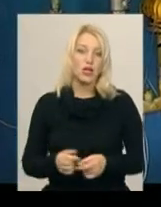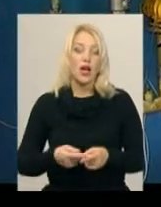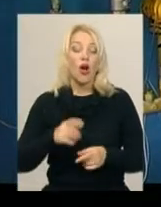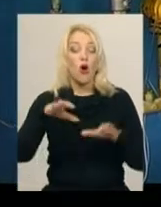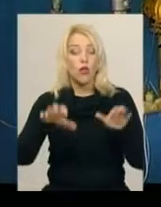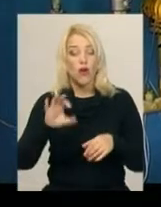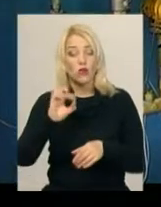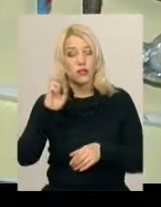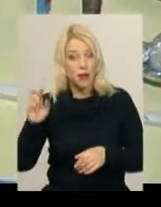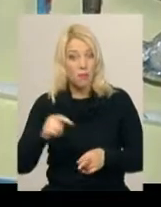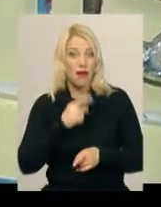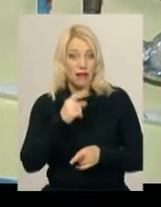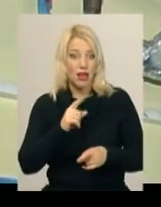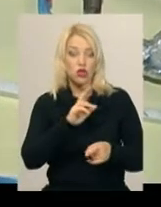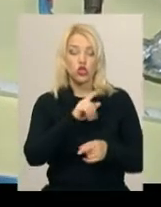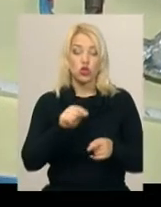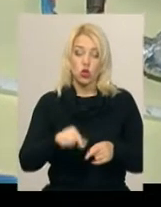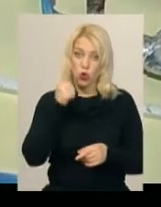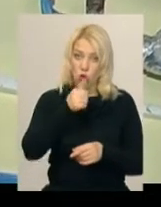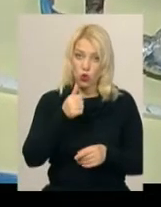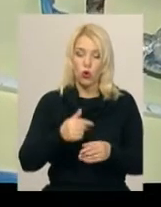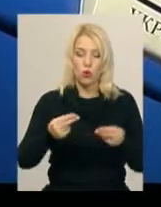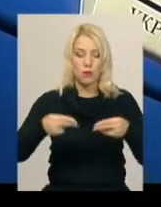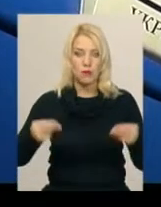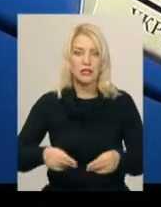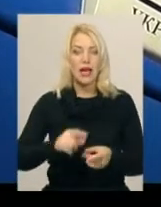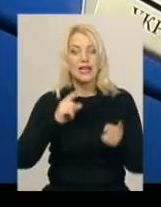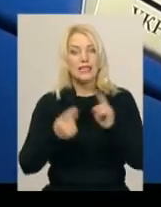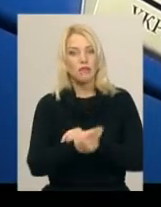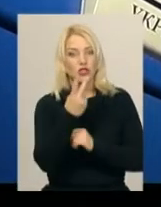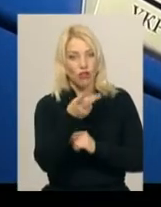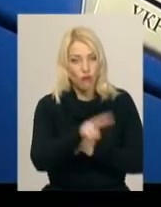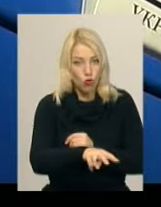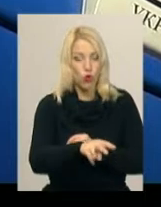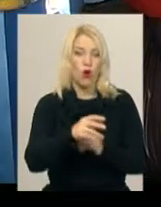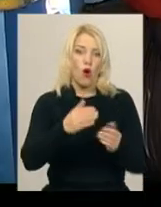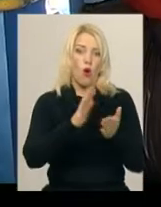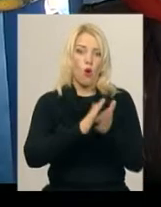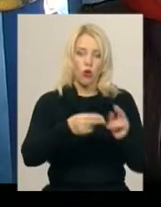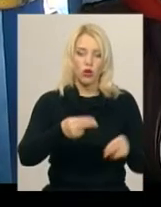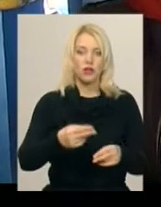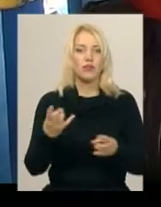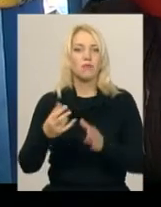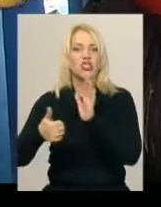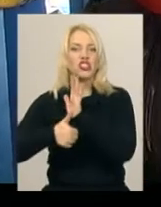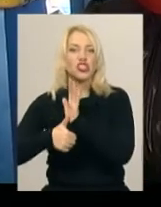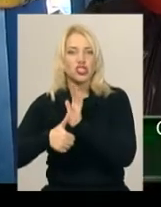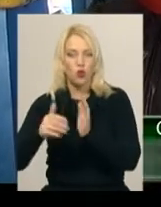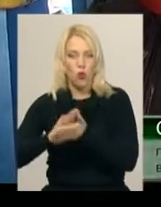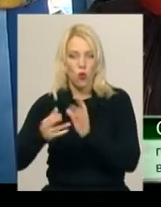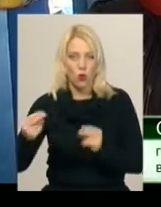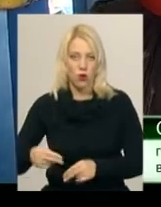ОСББ каже, цього року замість підписання двох угод вимагали укладати шість. Останню так і не підписали. Вважаю, що з ціною,